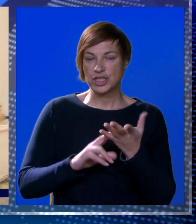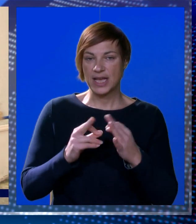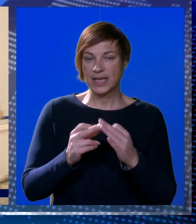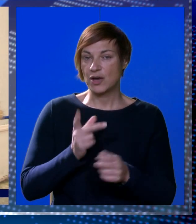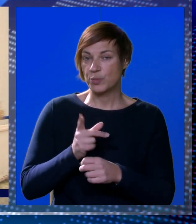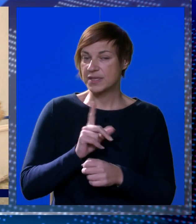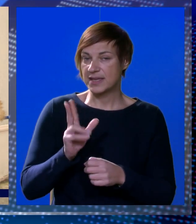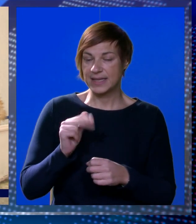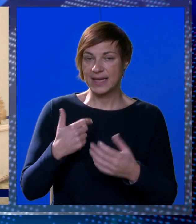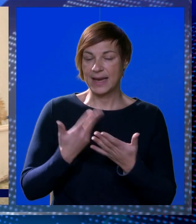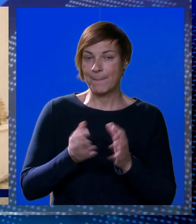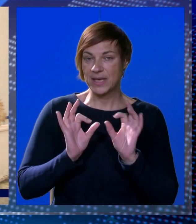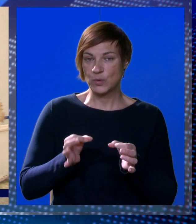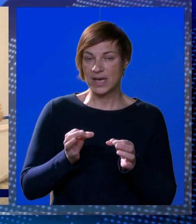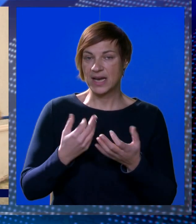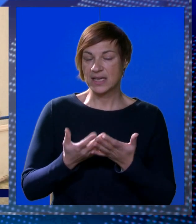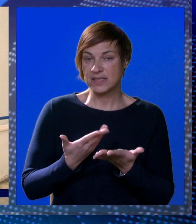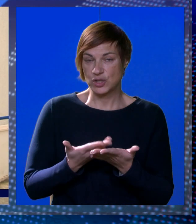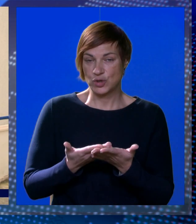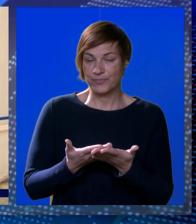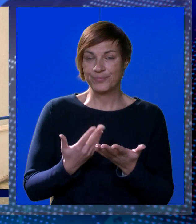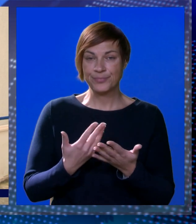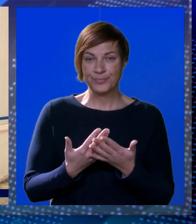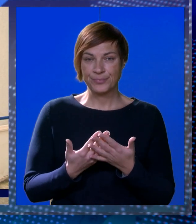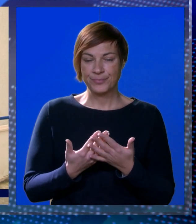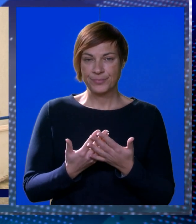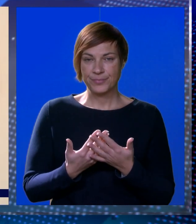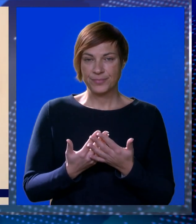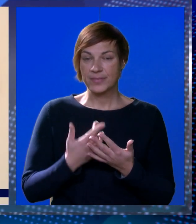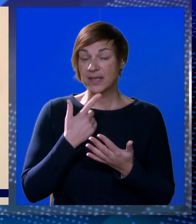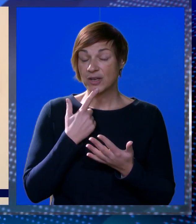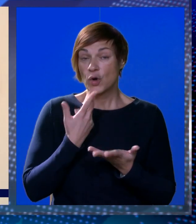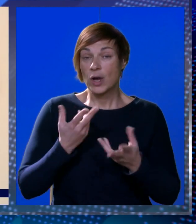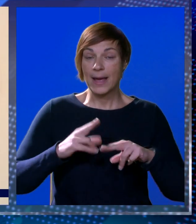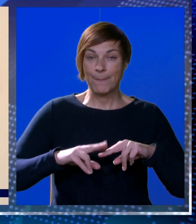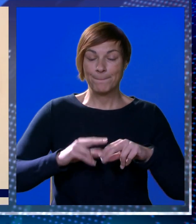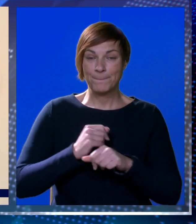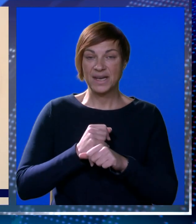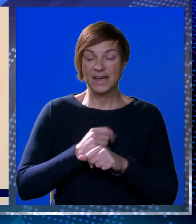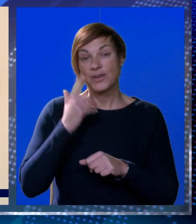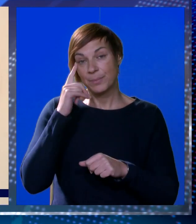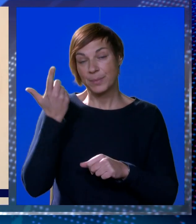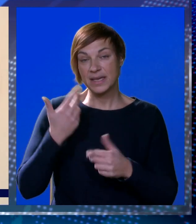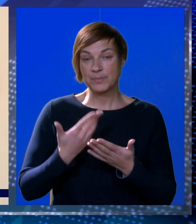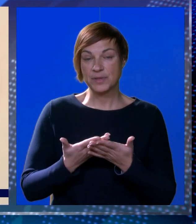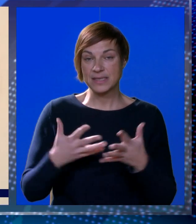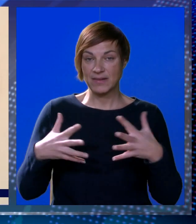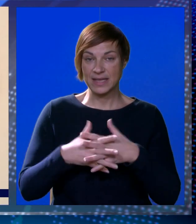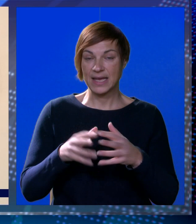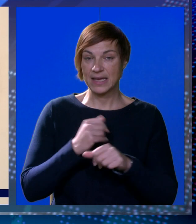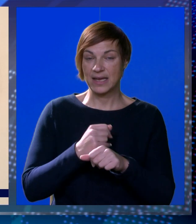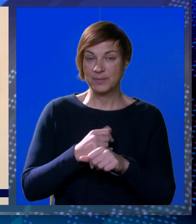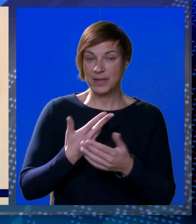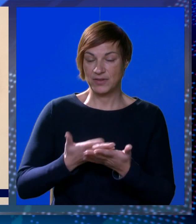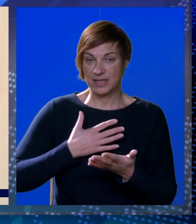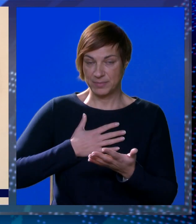no Čeng je upozorava da nemaju nikakvu garanciju njegovoj vjerodostojnosti. Ko ga je pravio, pretpostavljam da ga je